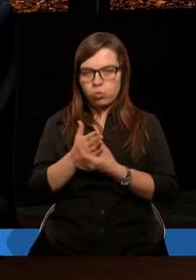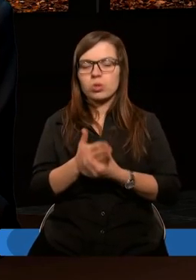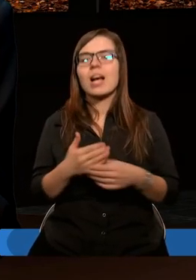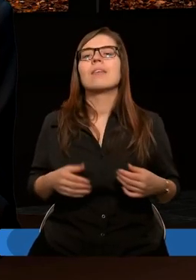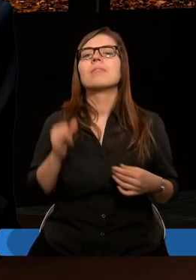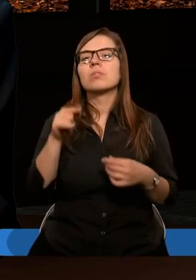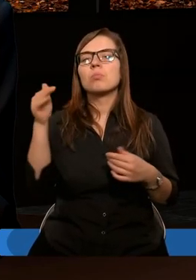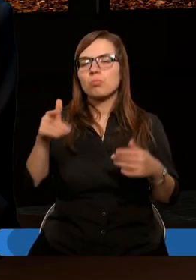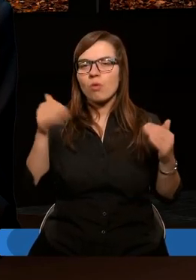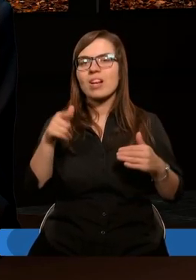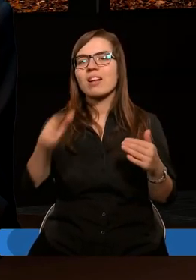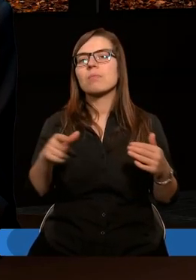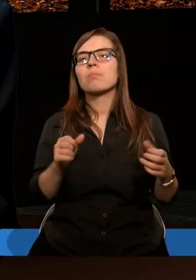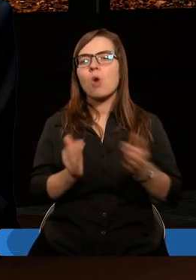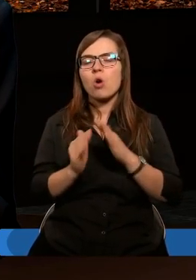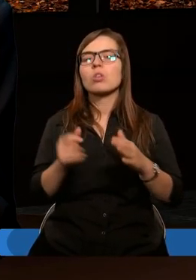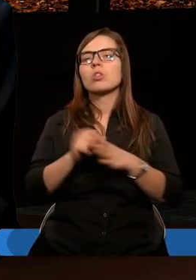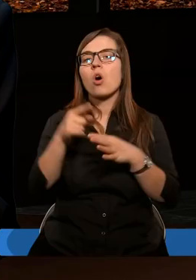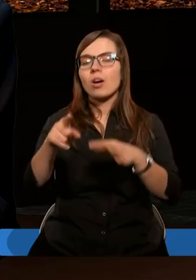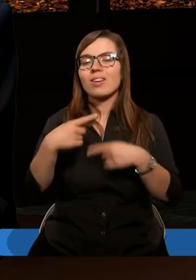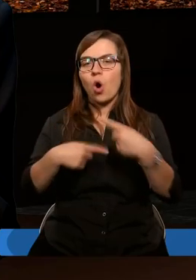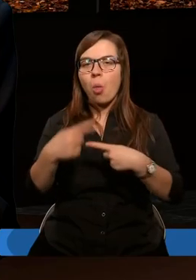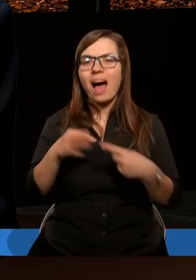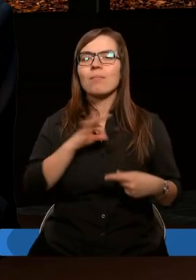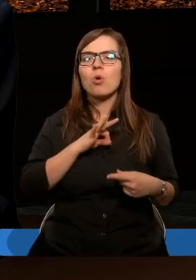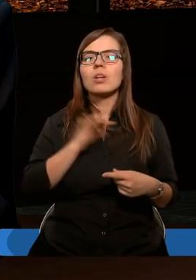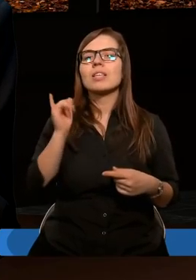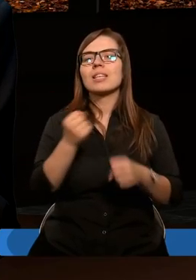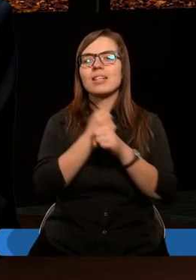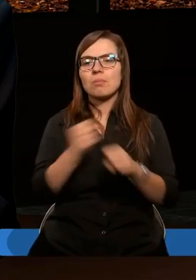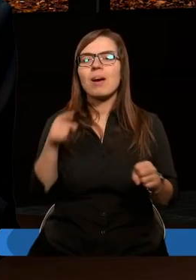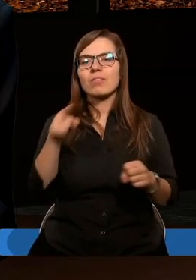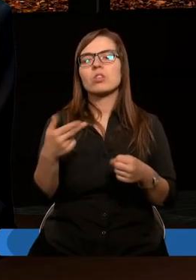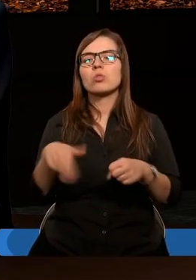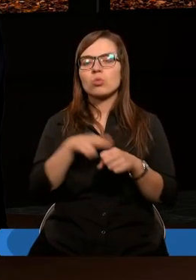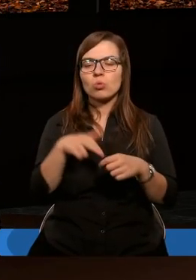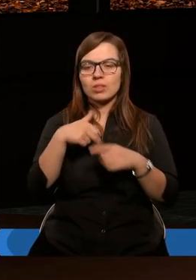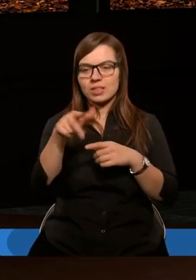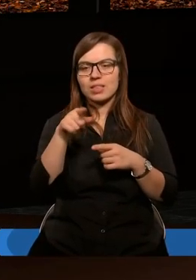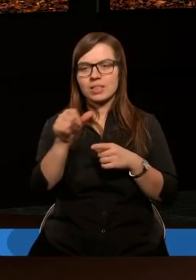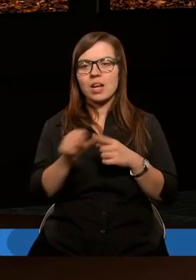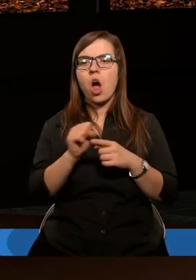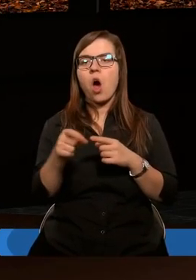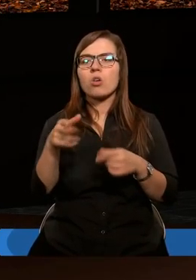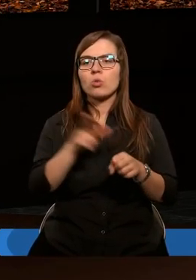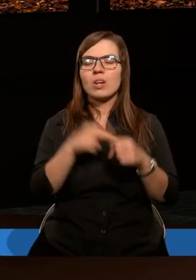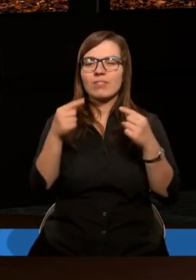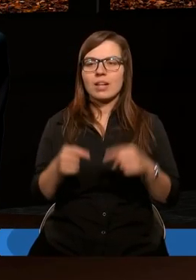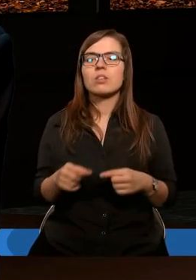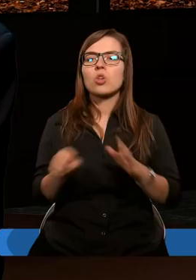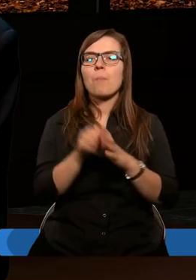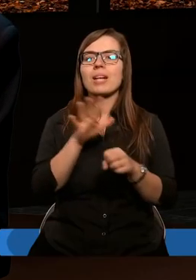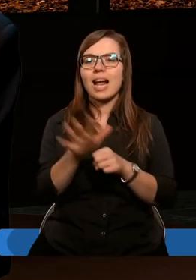Może w ten sposób pobudzę do zawiści rodaków moich i zbawię niektórych z nich. Do którego wiersza?